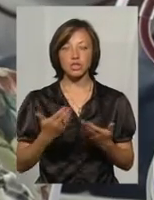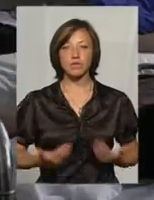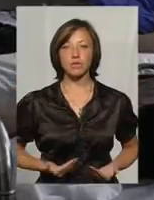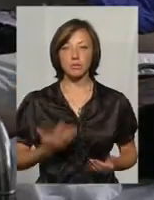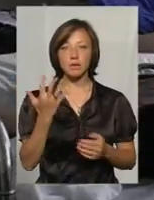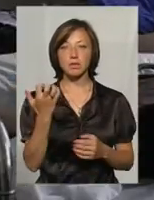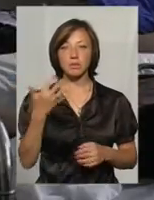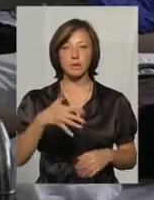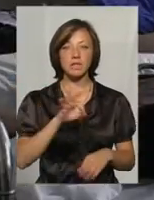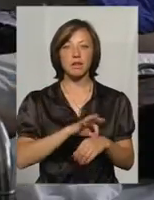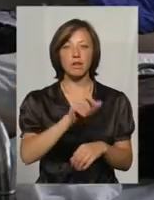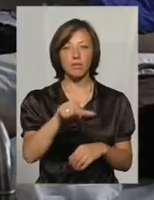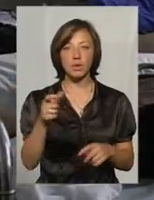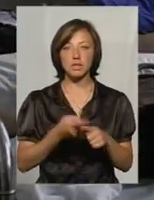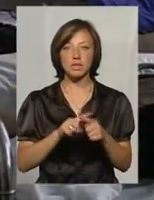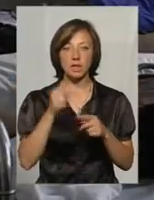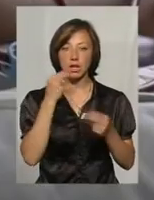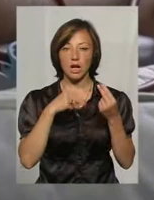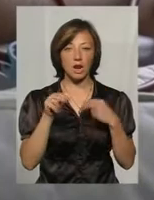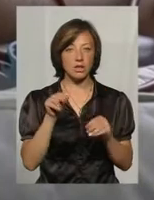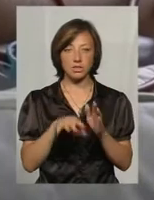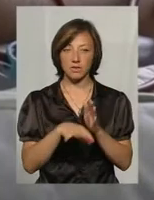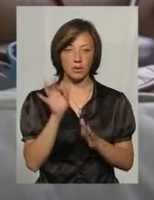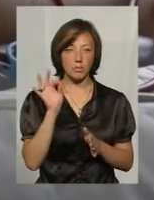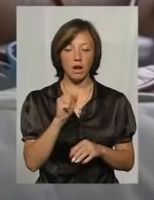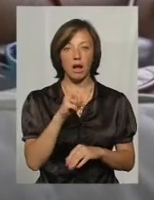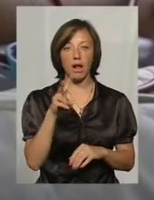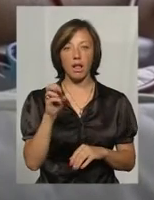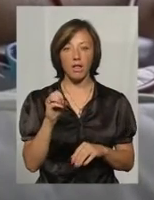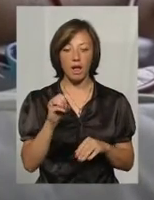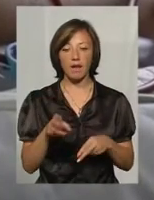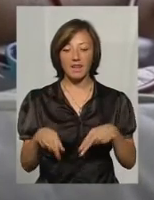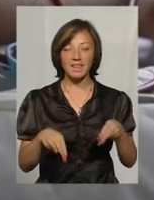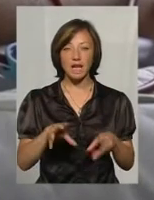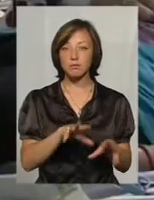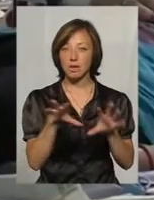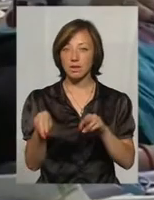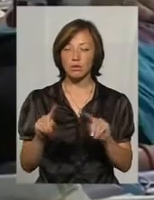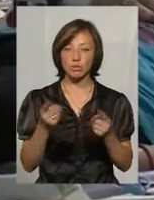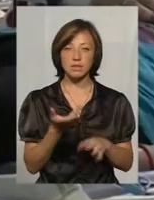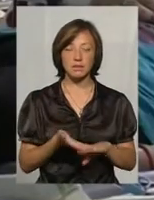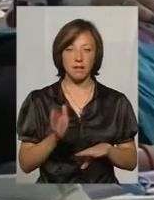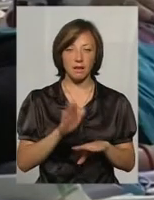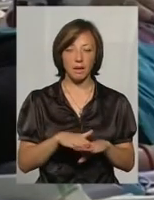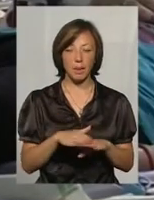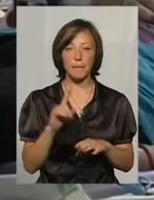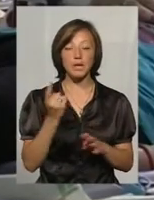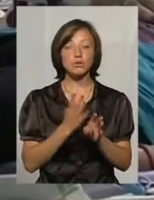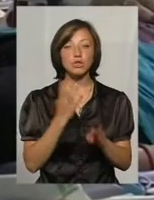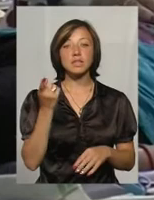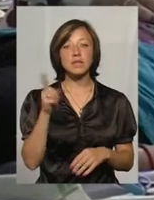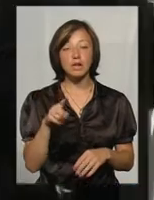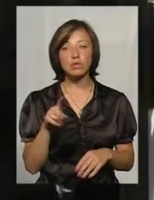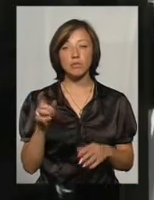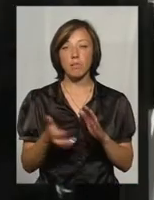550 хворих. Це найкраща альтернатива. Але трансплантація в Україні справа дуже складна. Передусім через те,